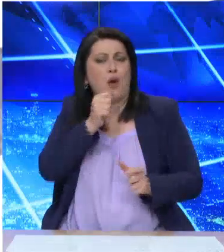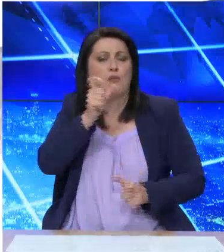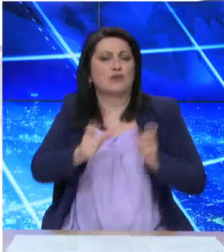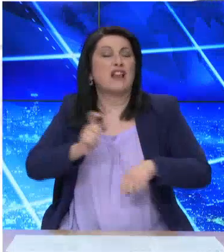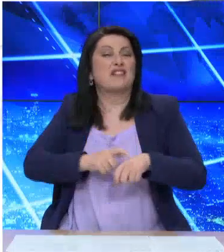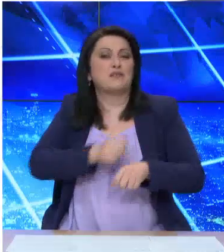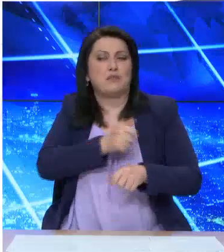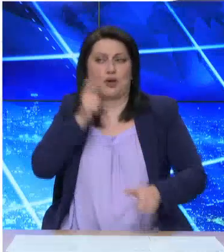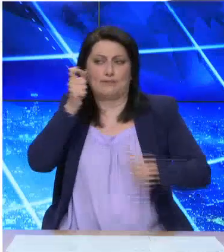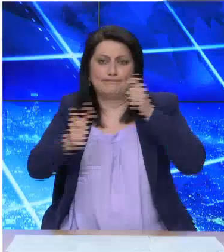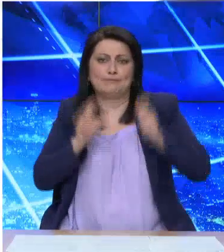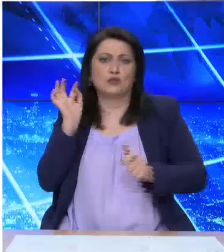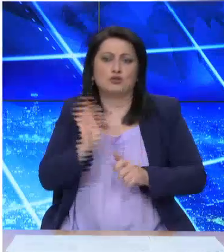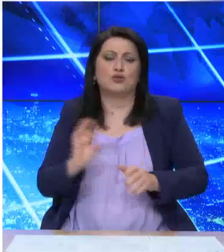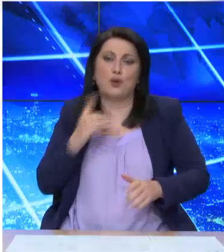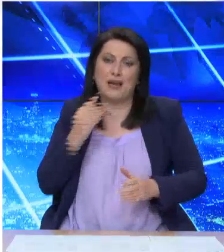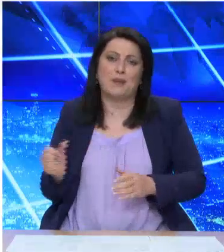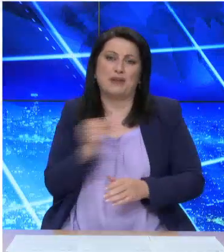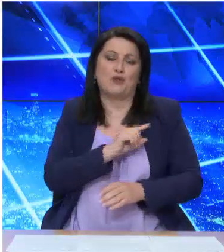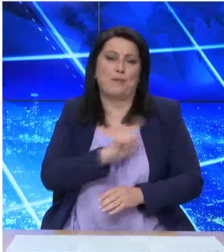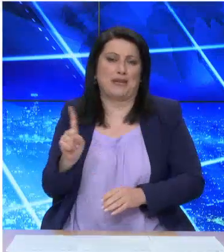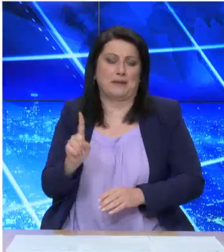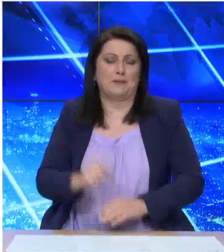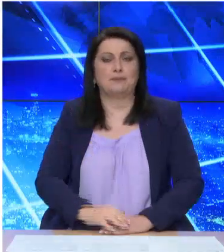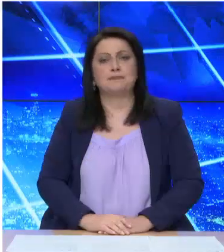επιτόπου για να αποτρέψουν τυχόν αναζωπυρώσεις.